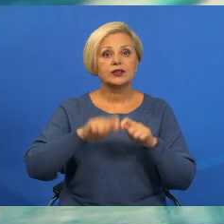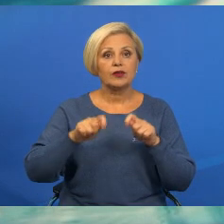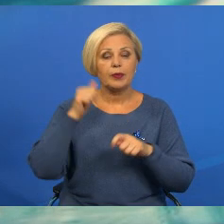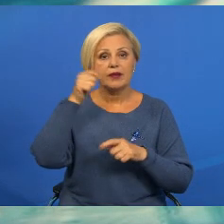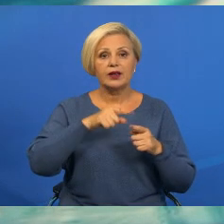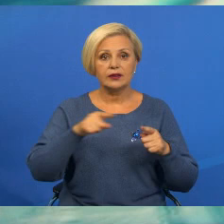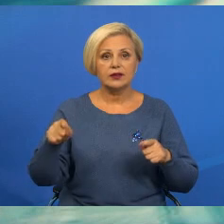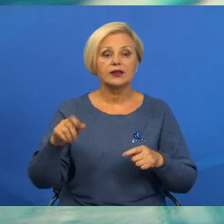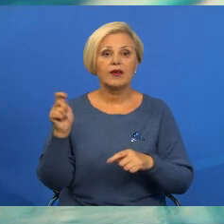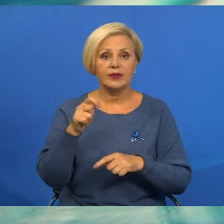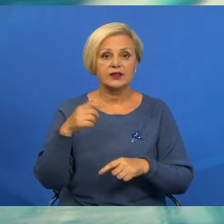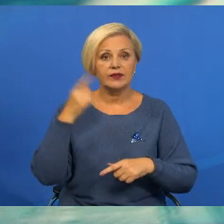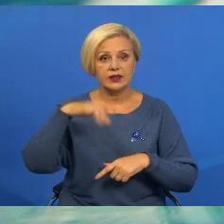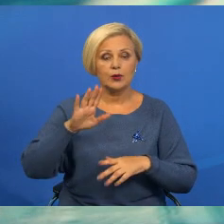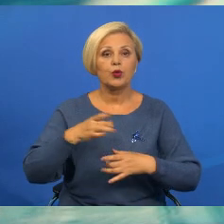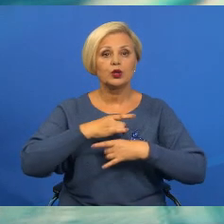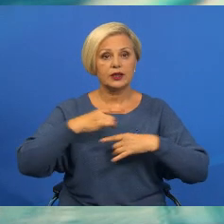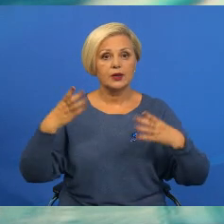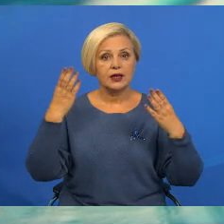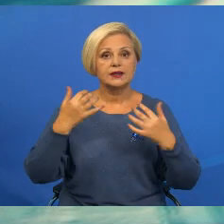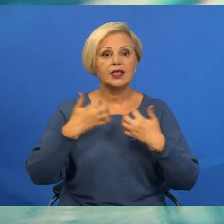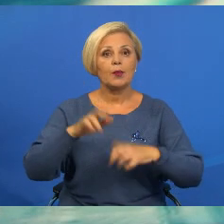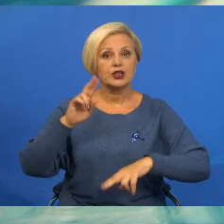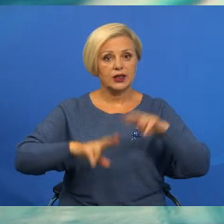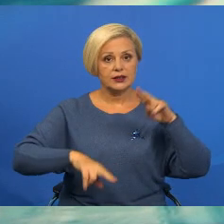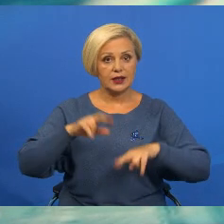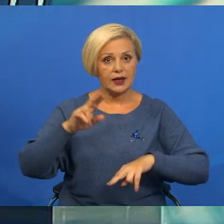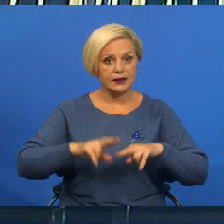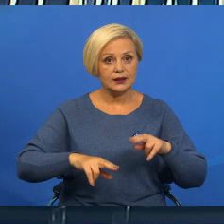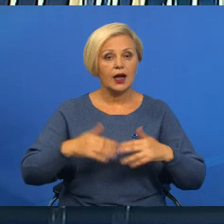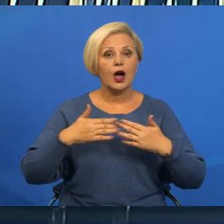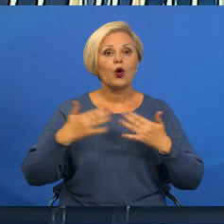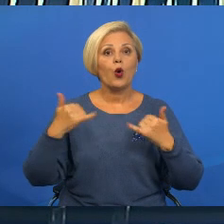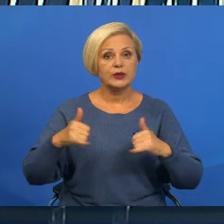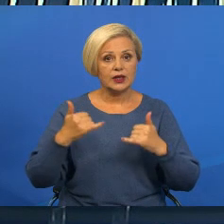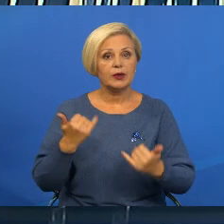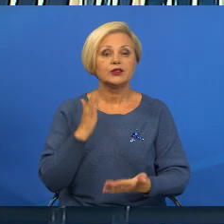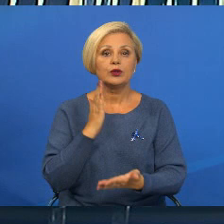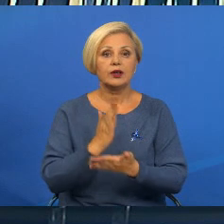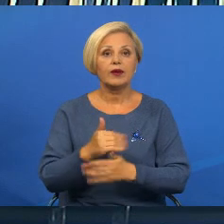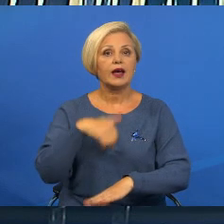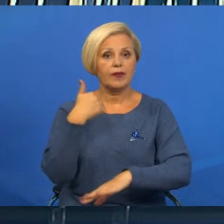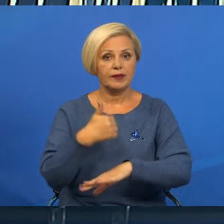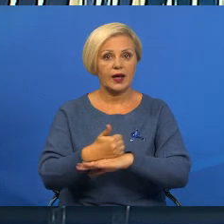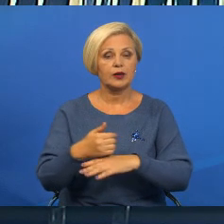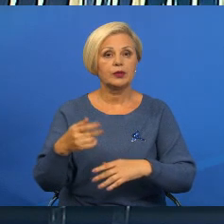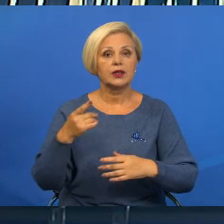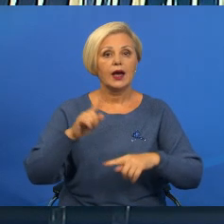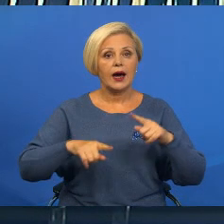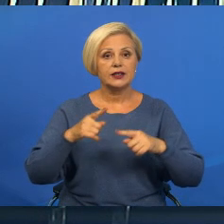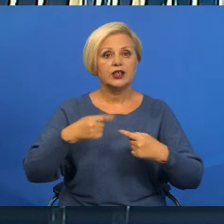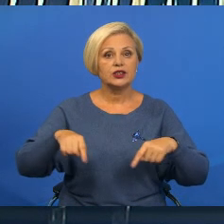годами. У недели в нашей краине будет значаться День машинобудовника. Гомсельмаш сегодня заявляется флагманом Айчиной Галины.